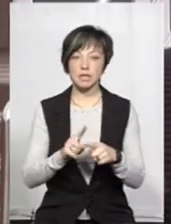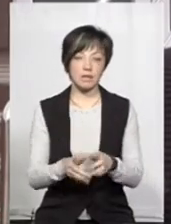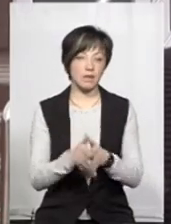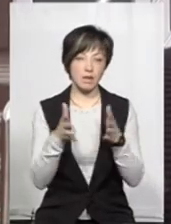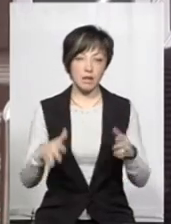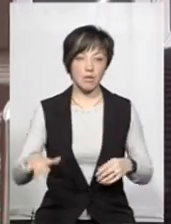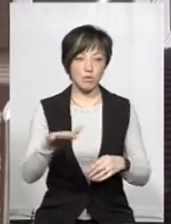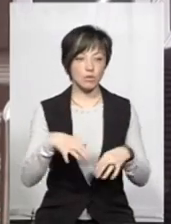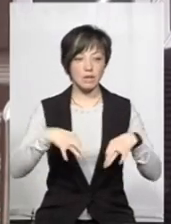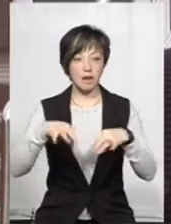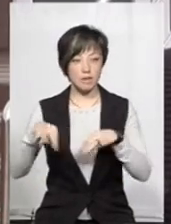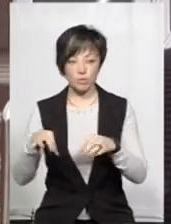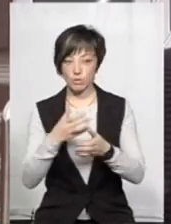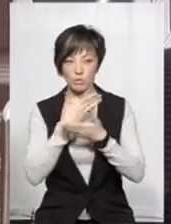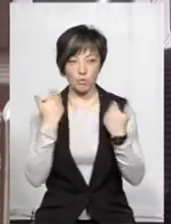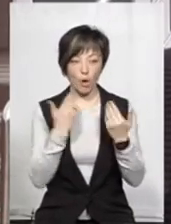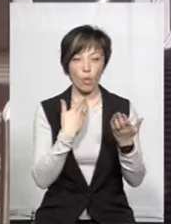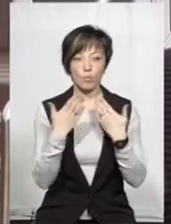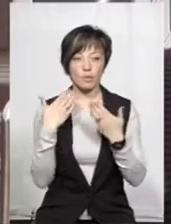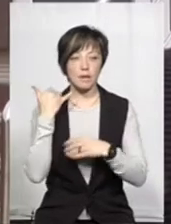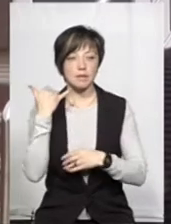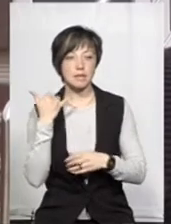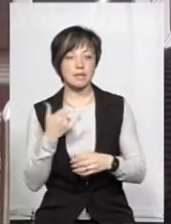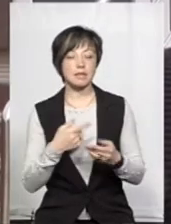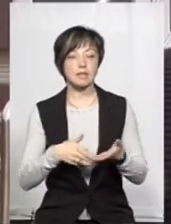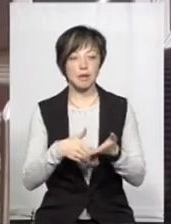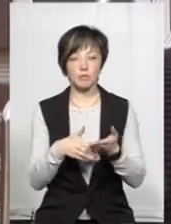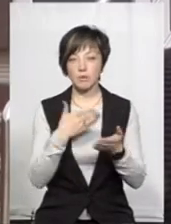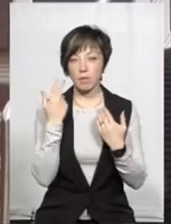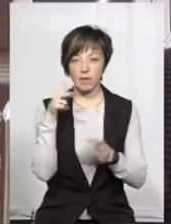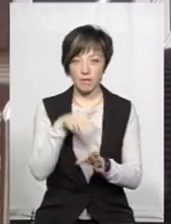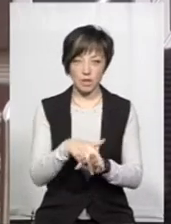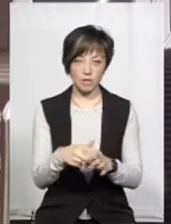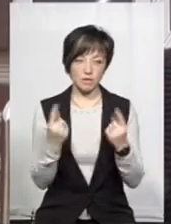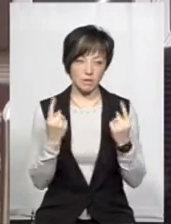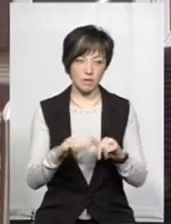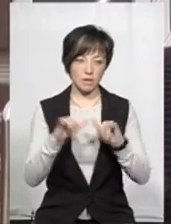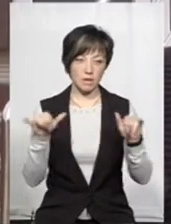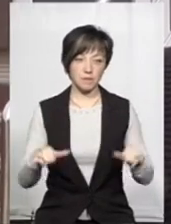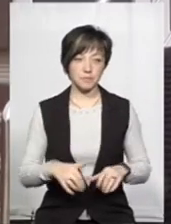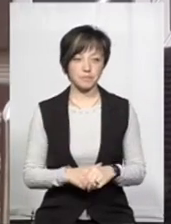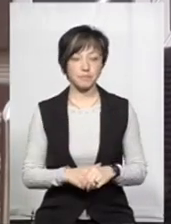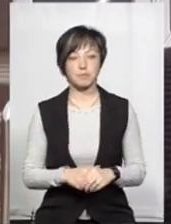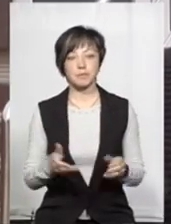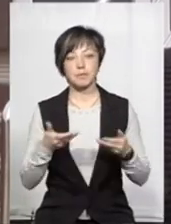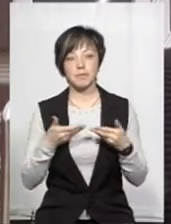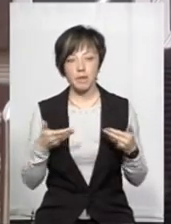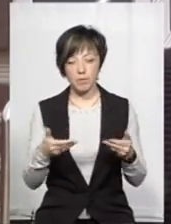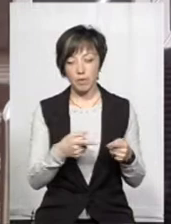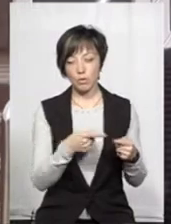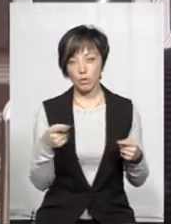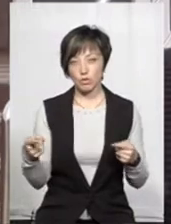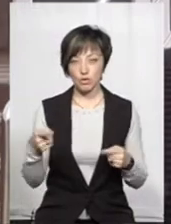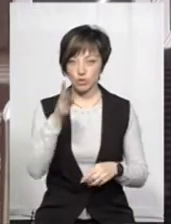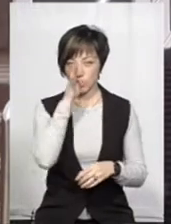велика площа. Транспортних засобів немає, комунікаційних засобів немає, навантаження досить зросло. І ми упродовж